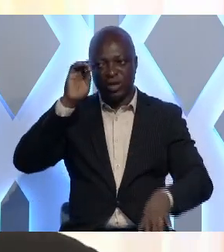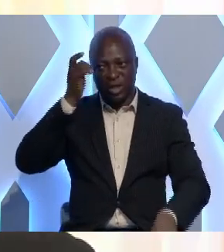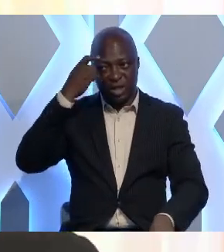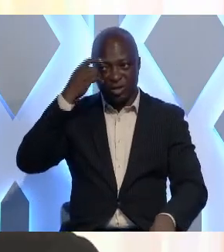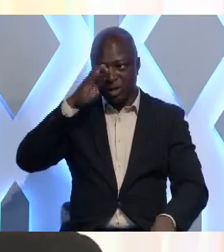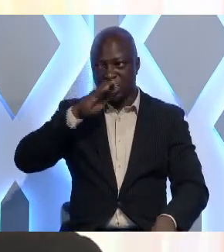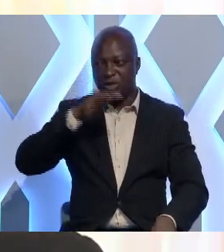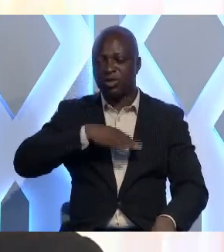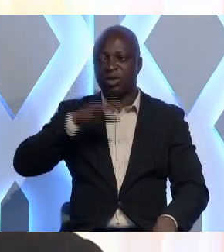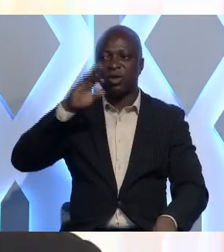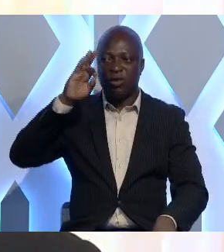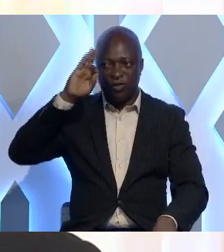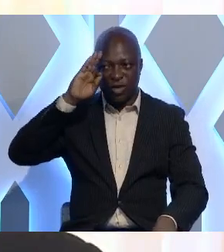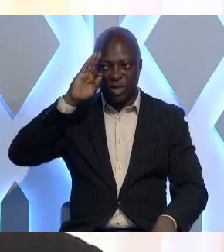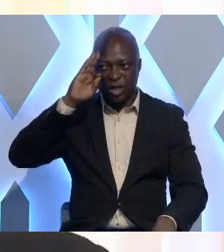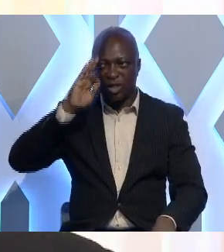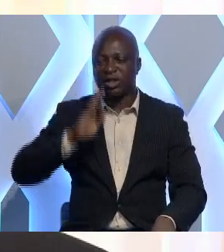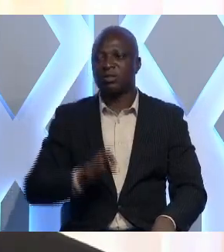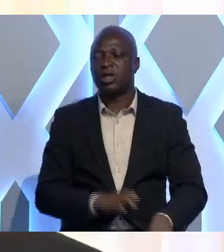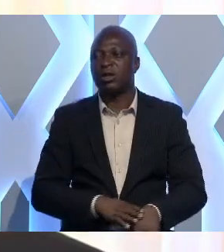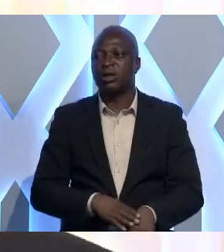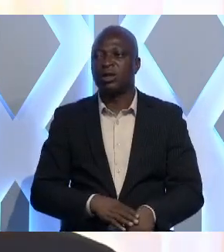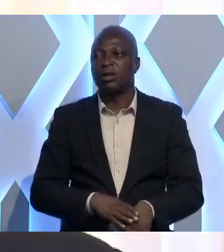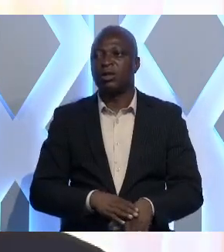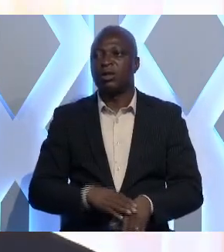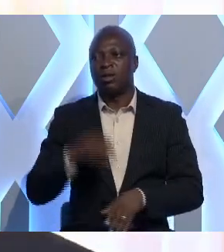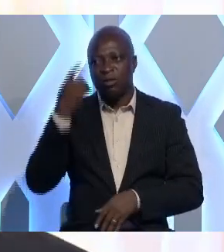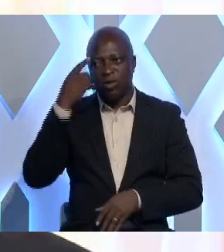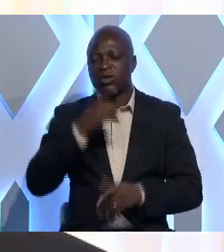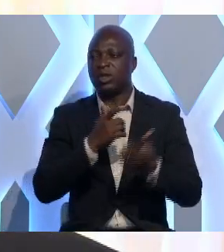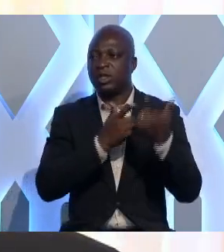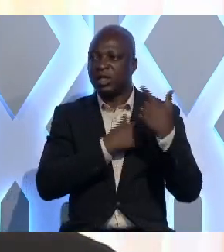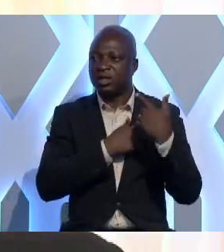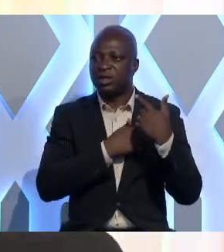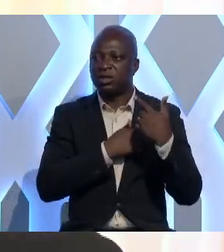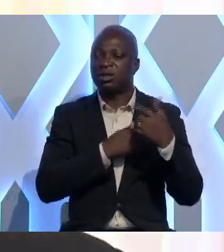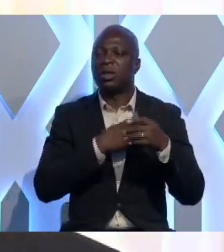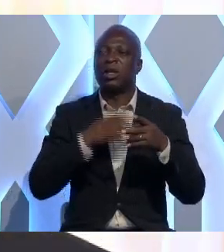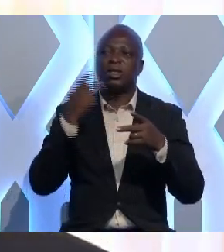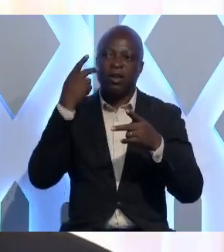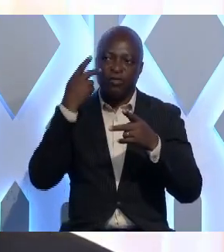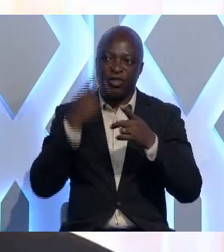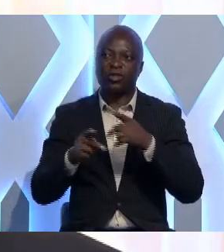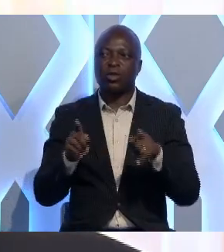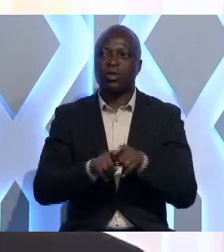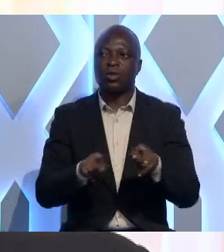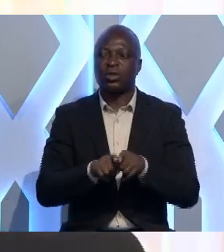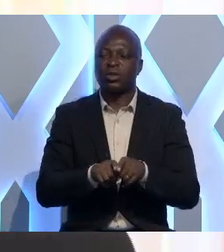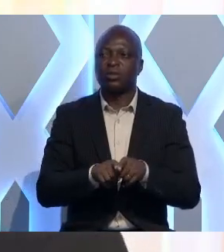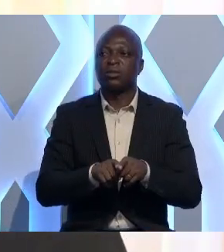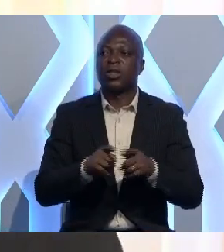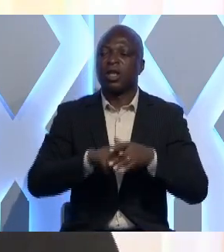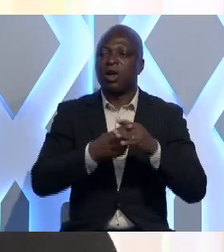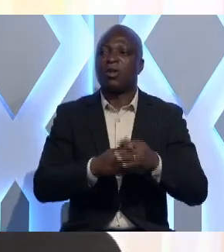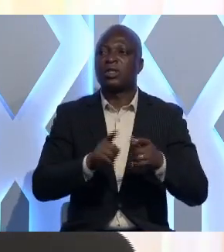l'État, son Excellence M. Faure et son Zimna Nassibé, pour son leadership et sa vision également, qui a